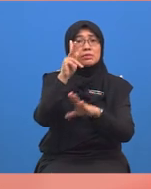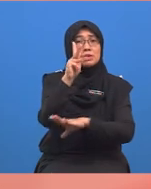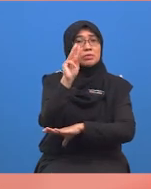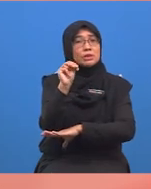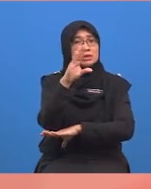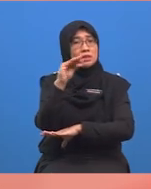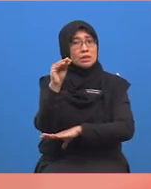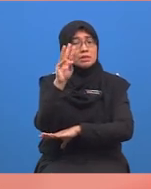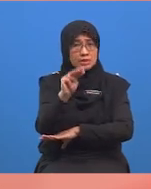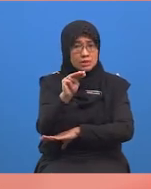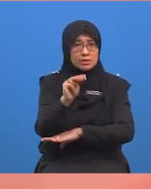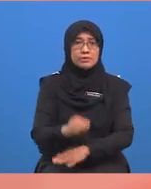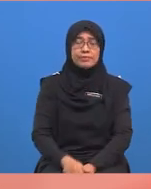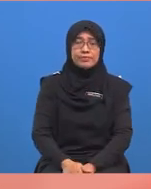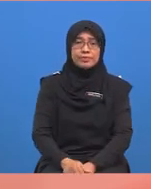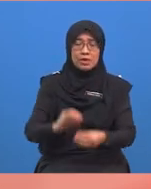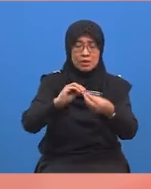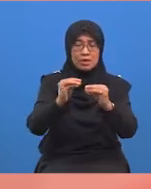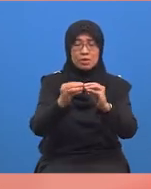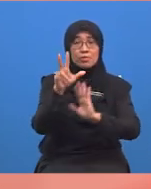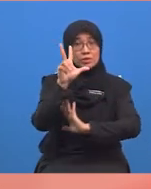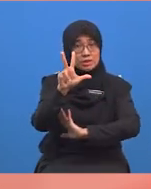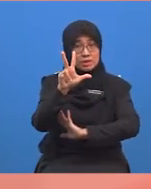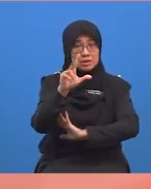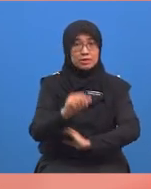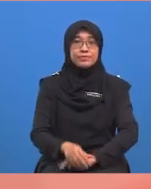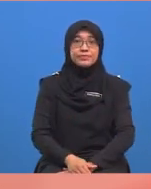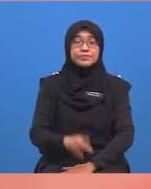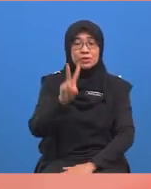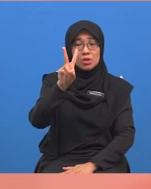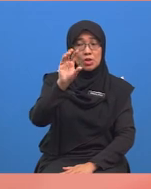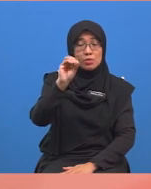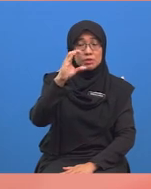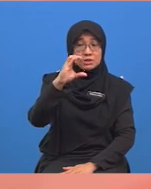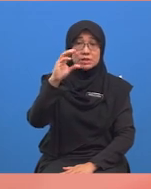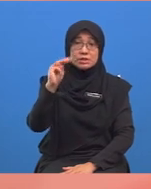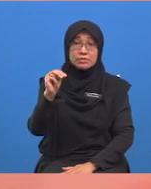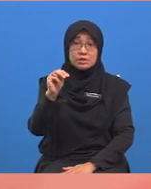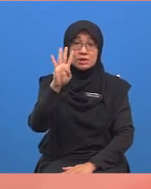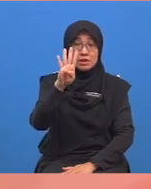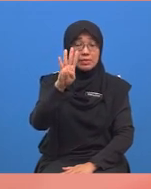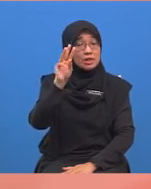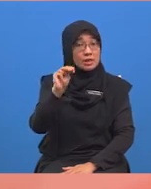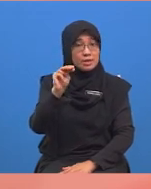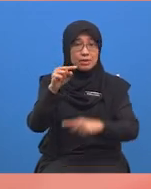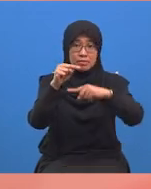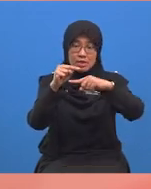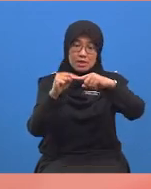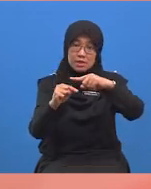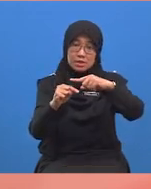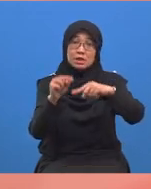dan meter. Soalan ketiga ialah Dua puluh sentimeter empat milimeter